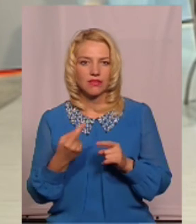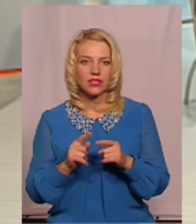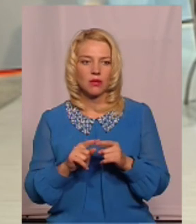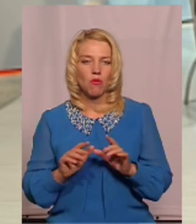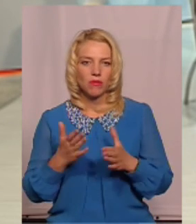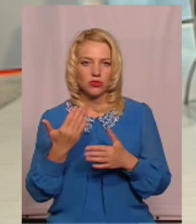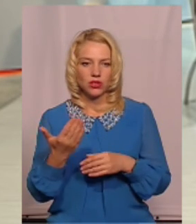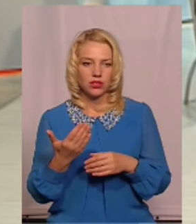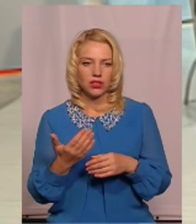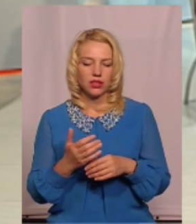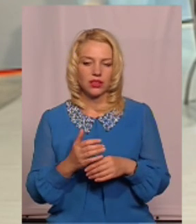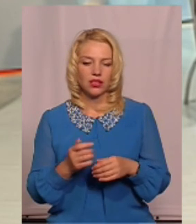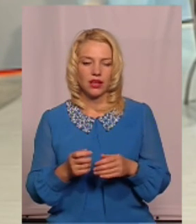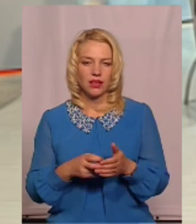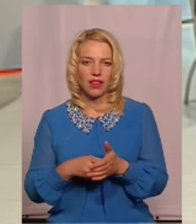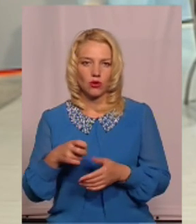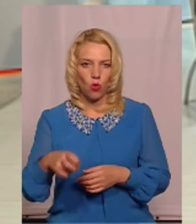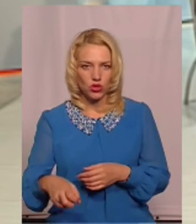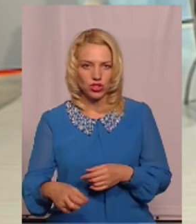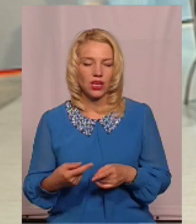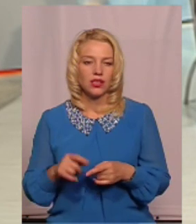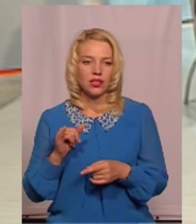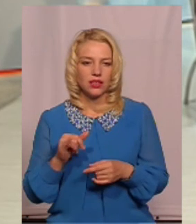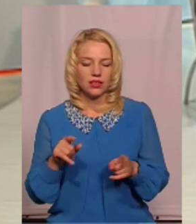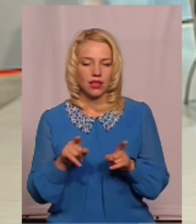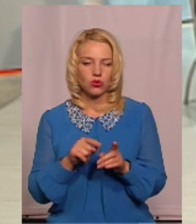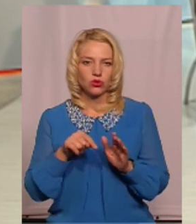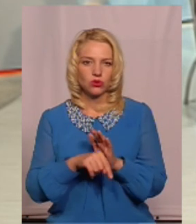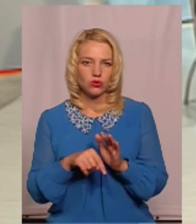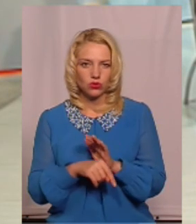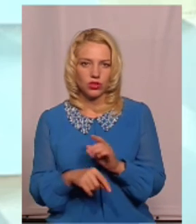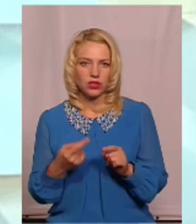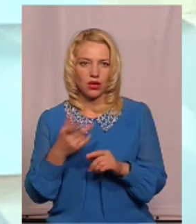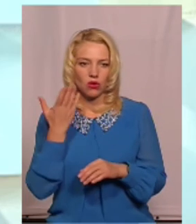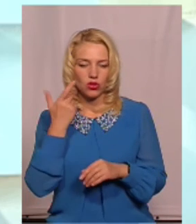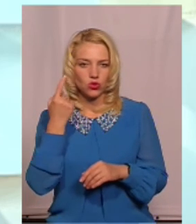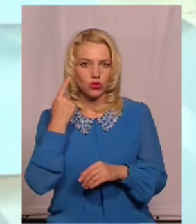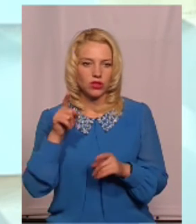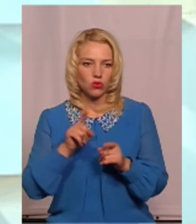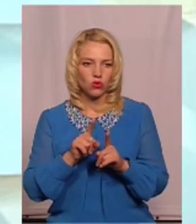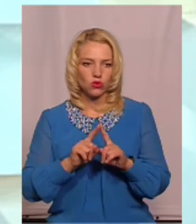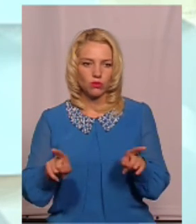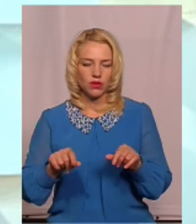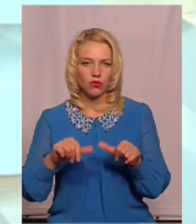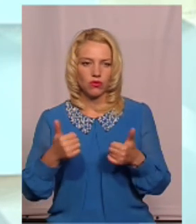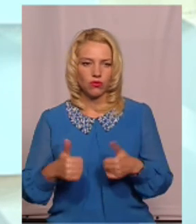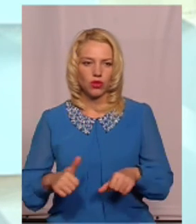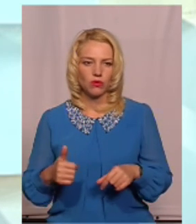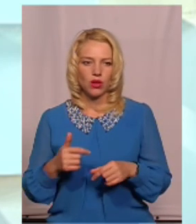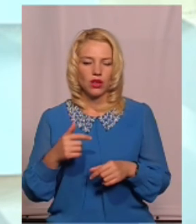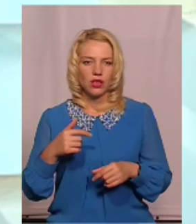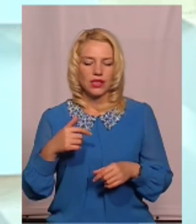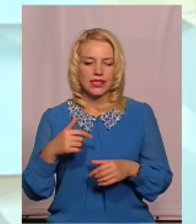моменту їх надходження. Також, я думаю, що усі громадяни вже чули про таку особливу форму, скажімо,